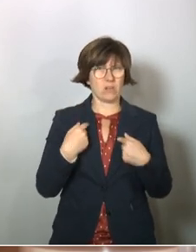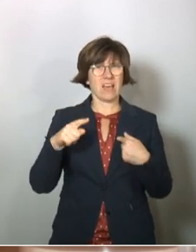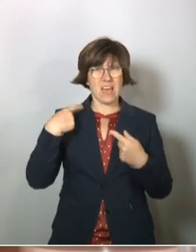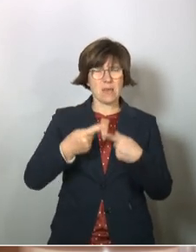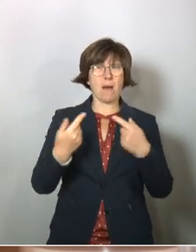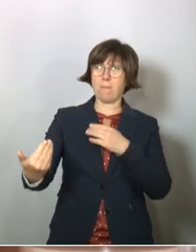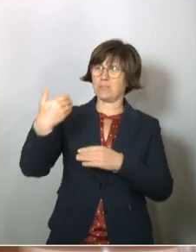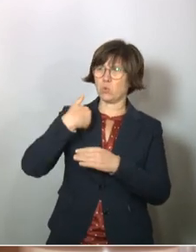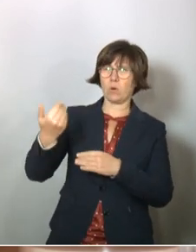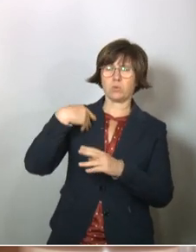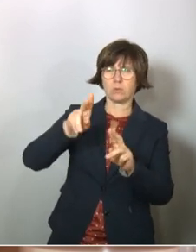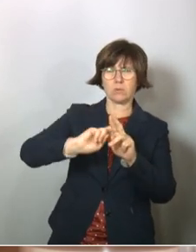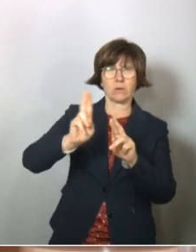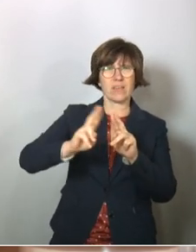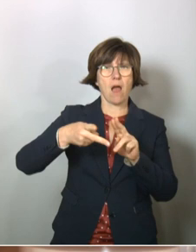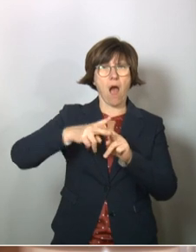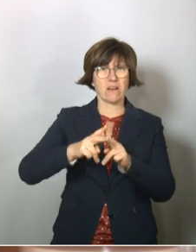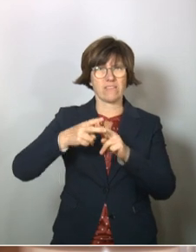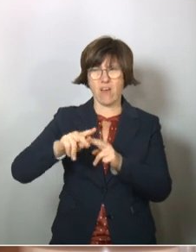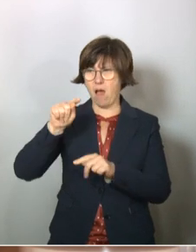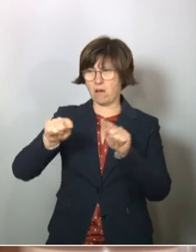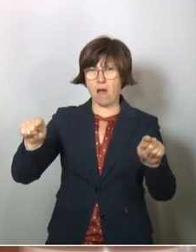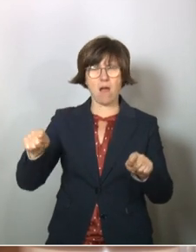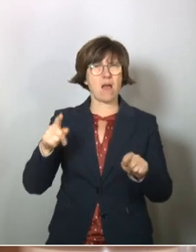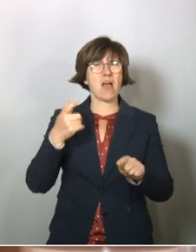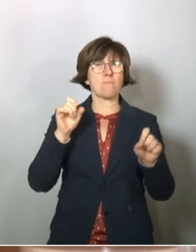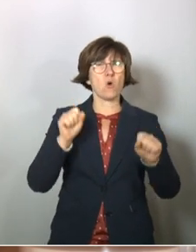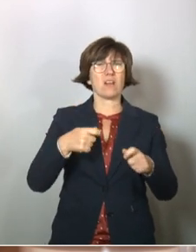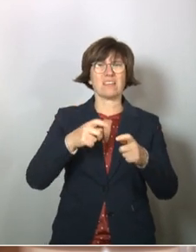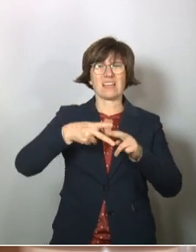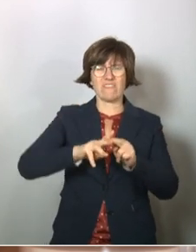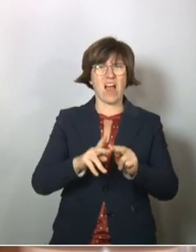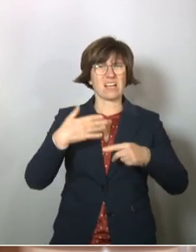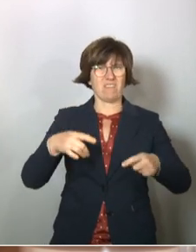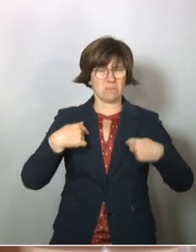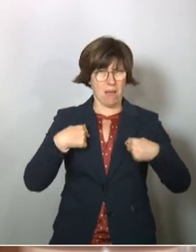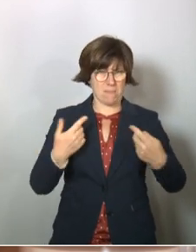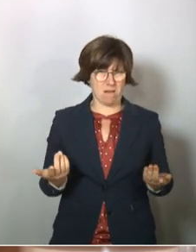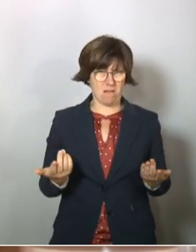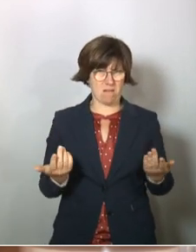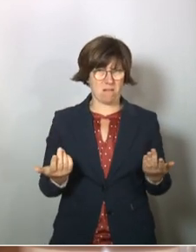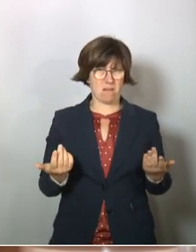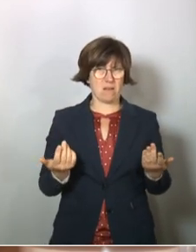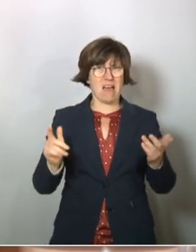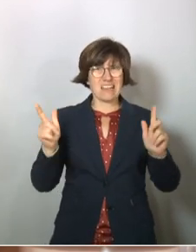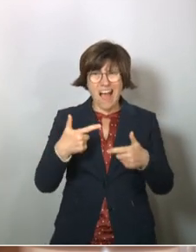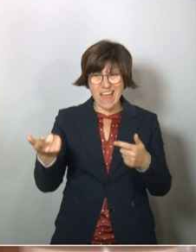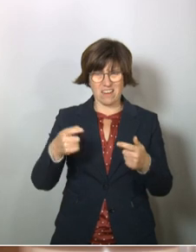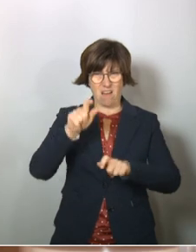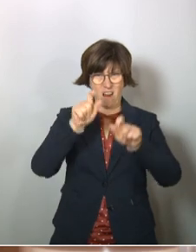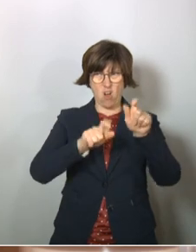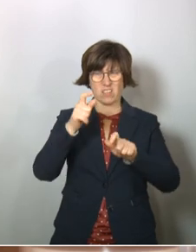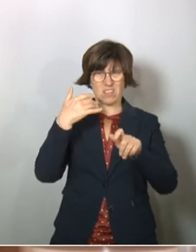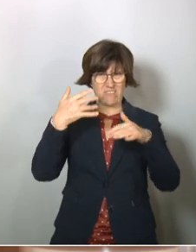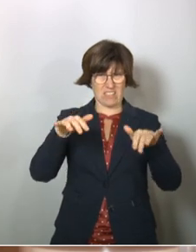immer zu Besuch, immer zu von Handwerkern. Jedes denkbare Gewerk war bei mir zu Hause. Keiner von den Menschen,